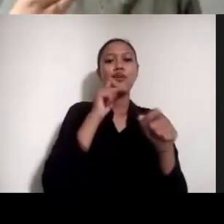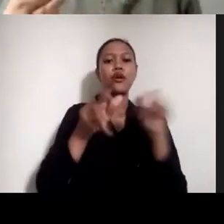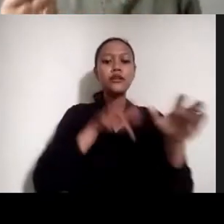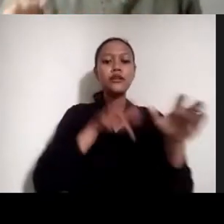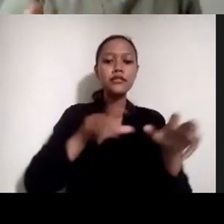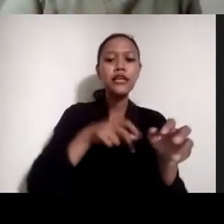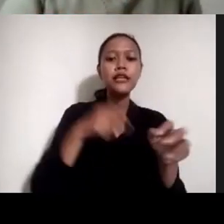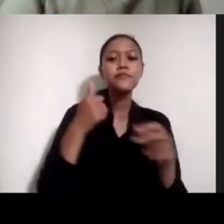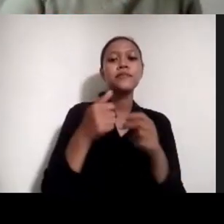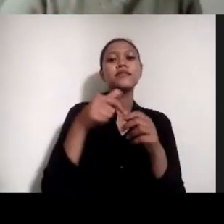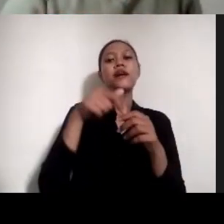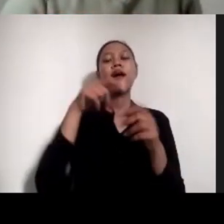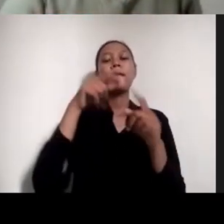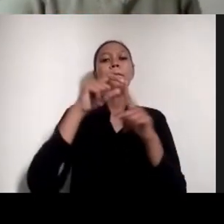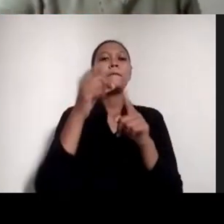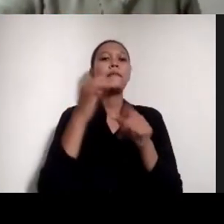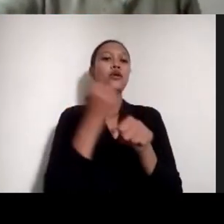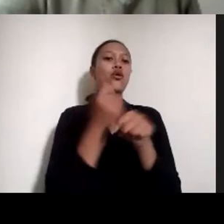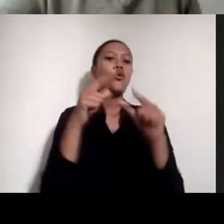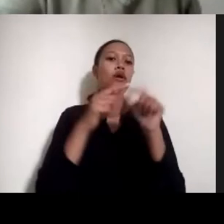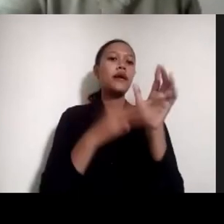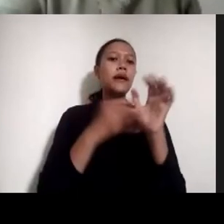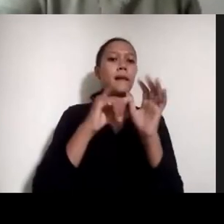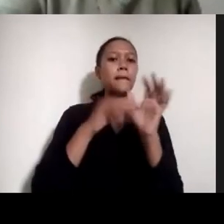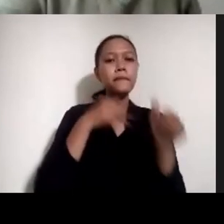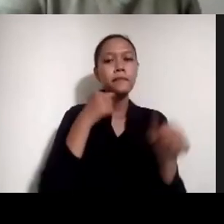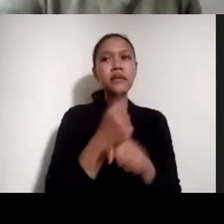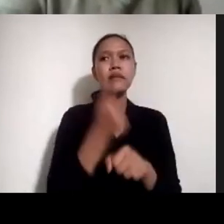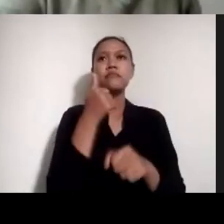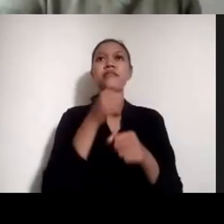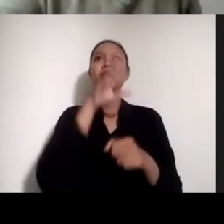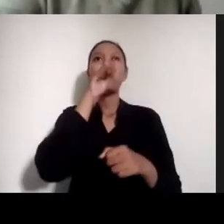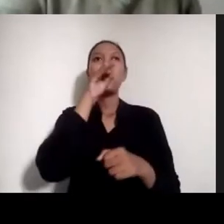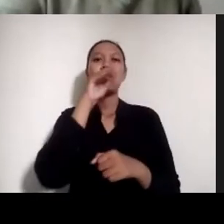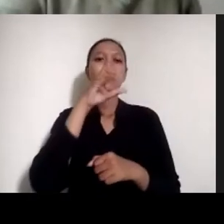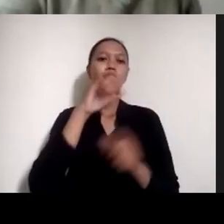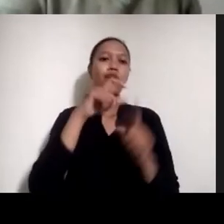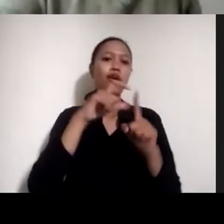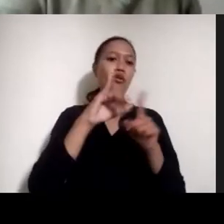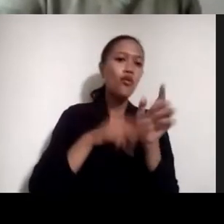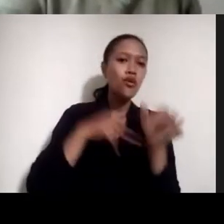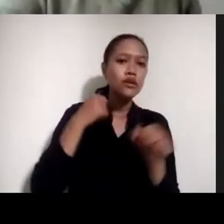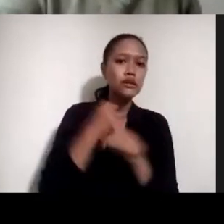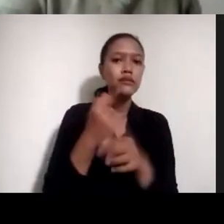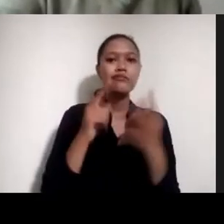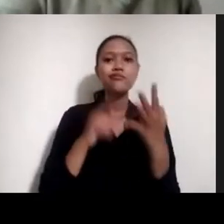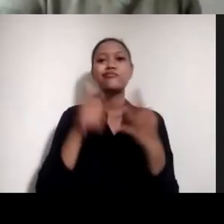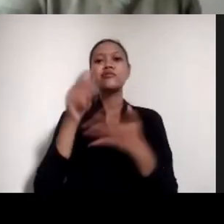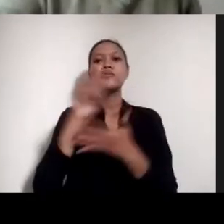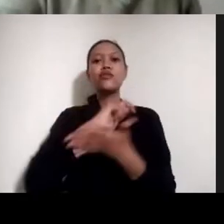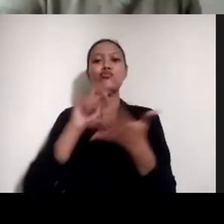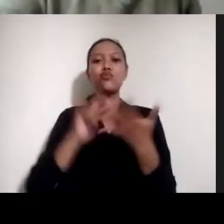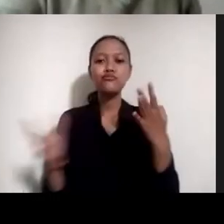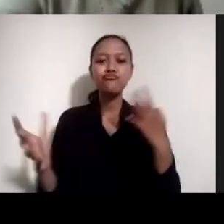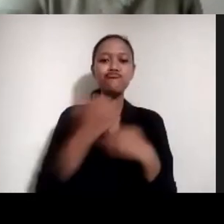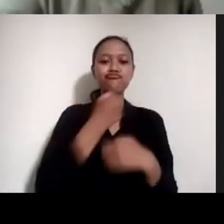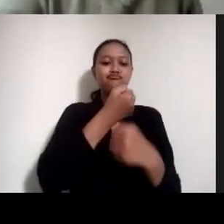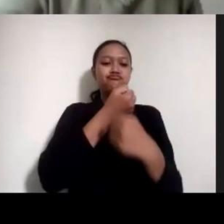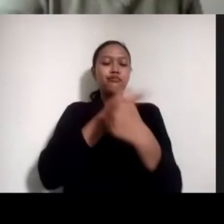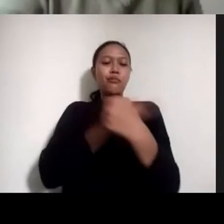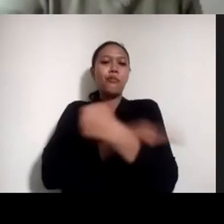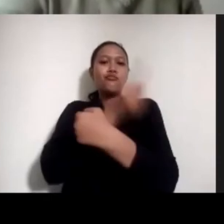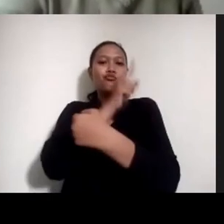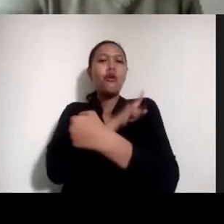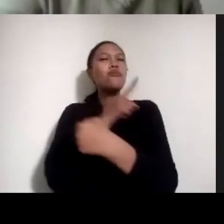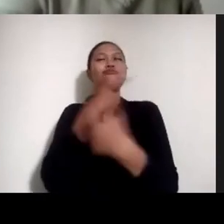bahasa coding, bisa apa lagi. Bisa nulis, itu kemampuan yang komplit banget lah.